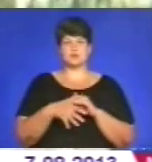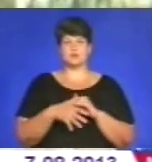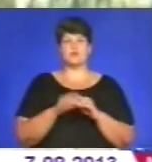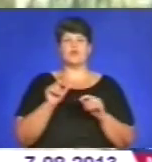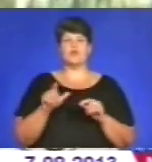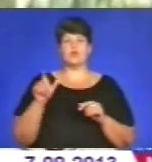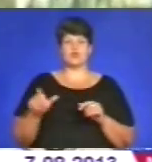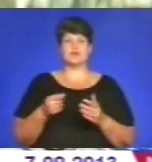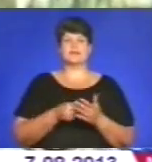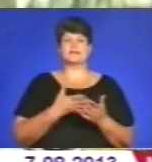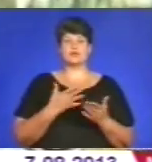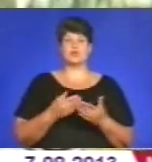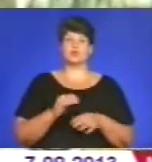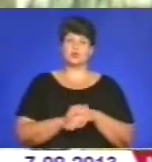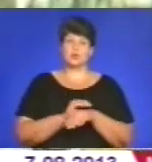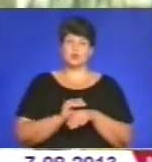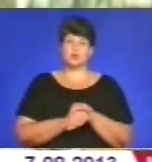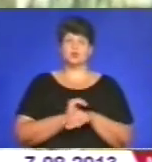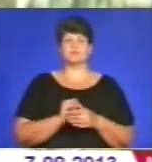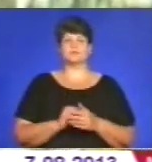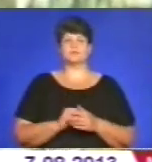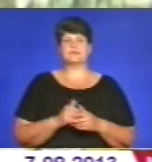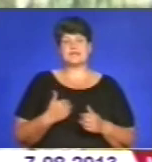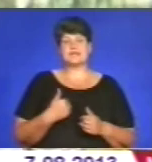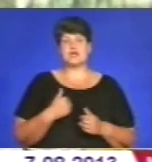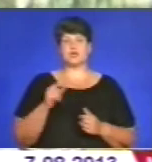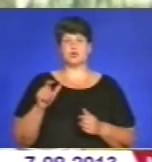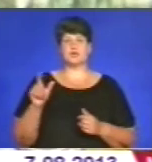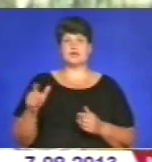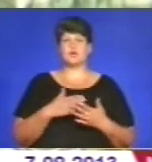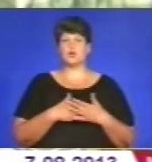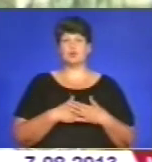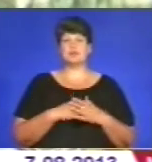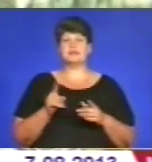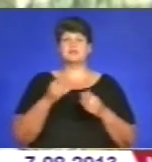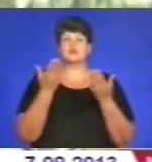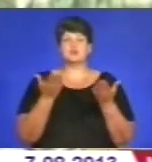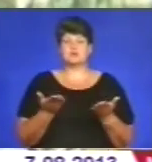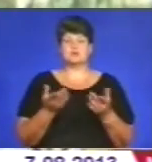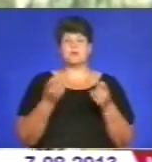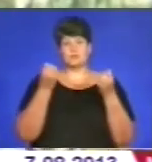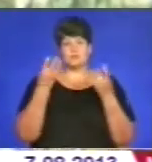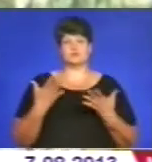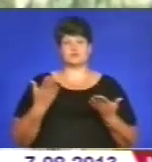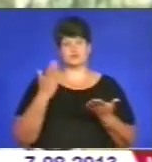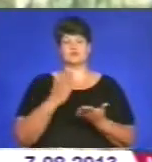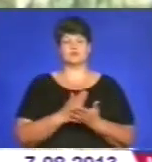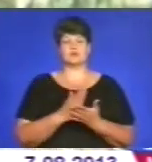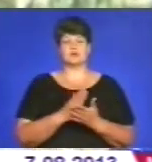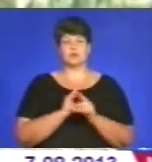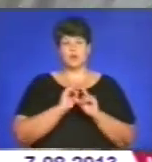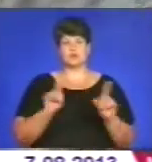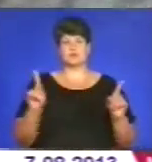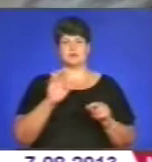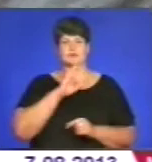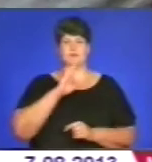теж ціную доброту. Я людей люблю не за щось, а за те, що вони є. Особливо маму.